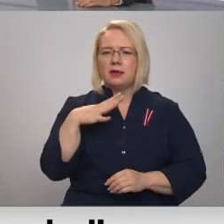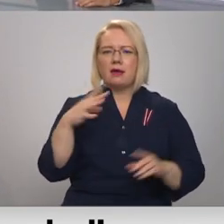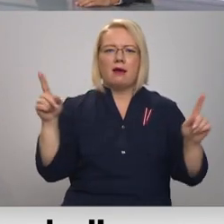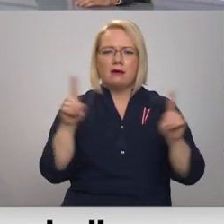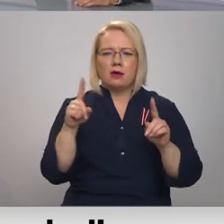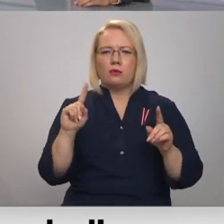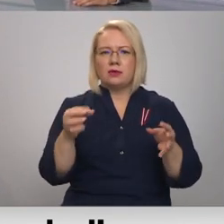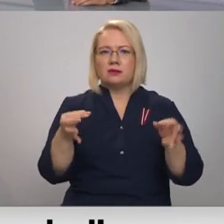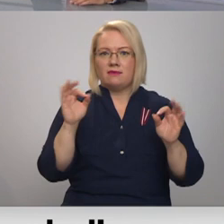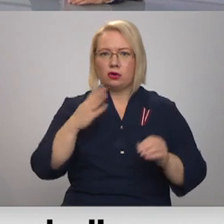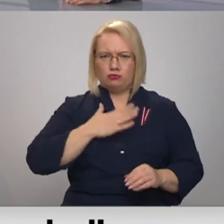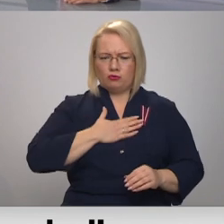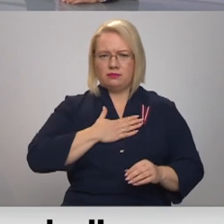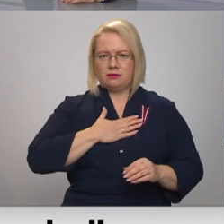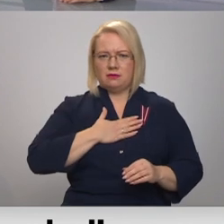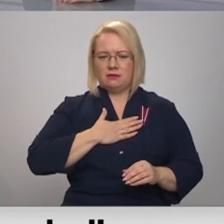nozīmīgi mums.